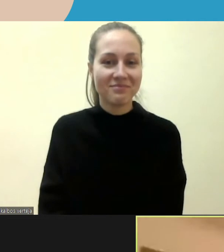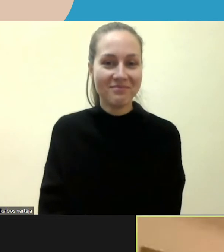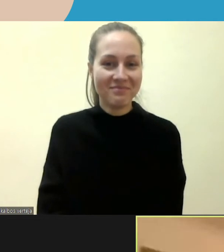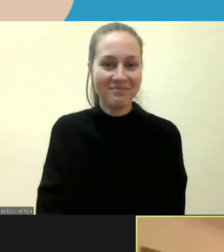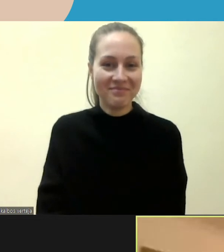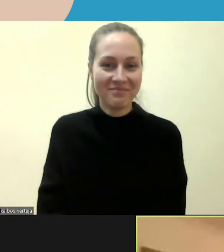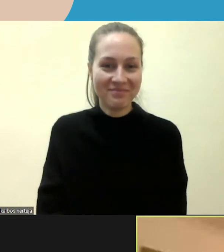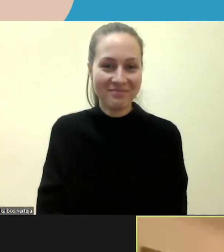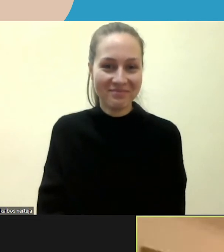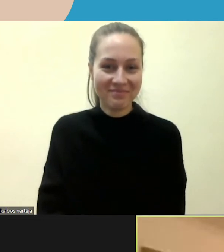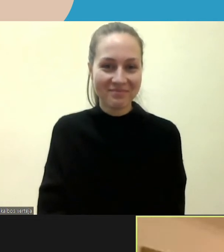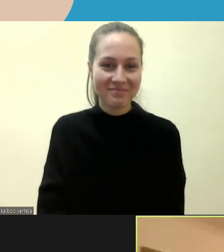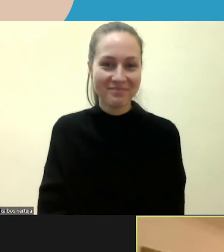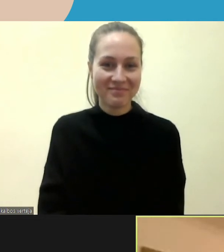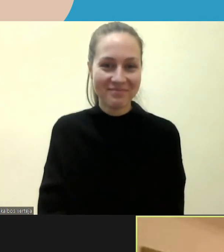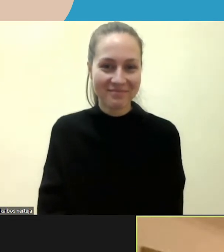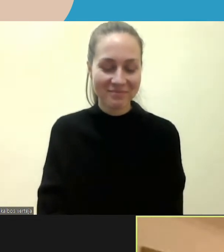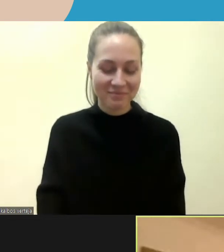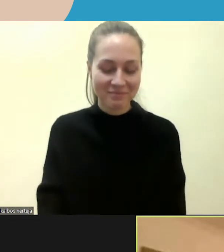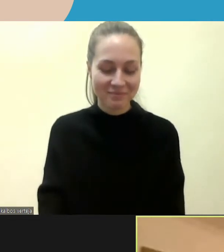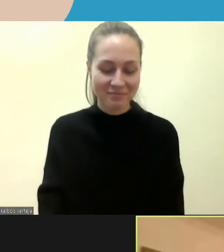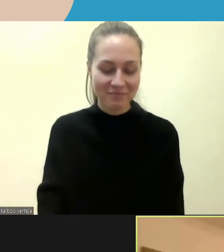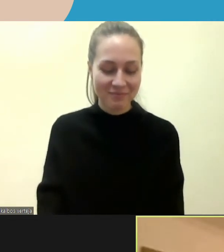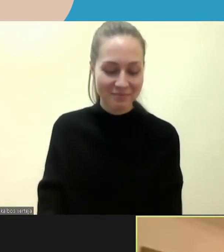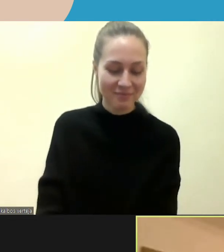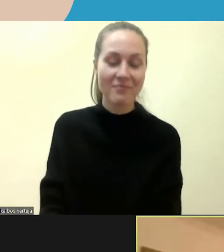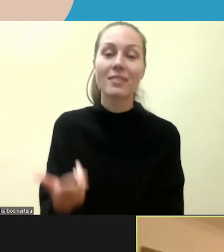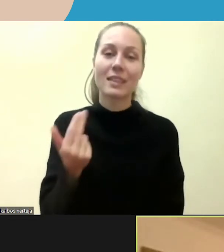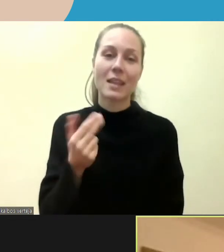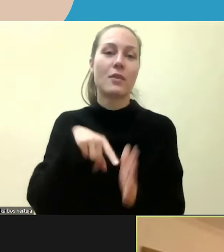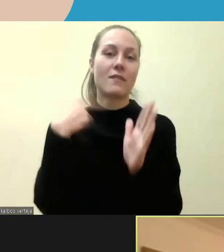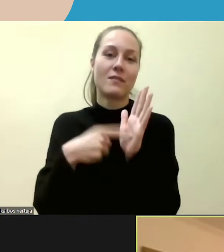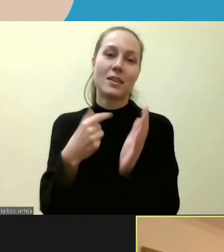Taip, iš tikrųjų labai geras klausimas.